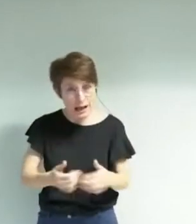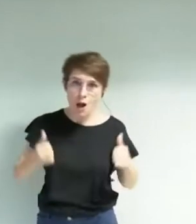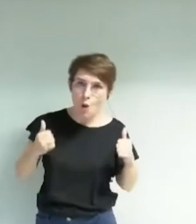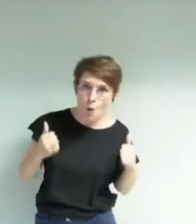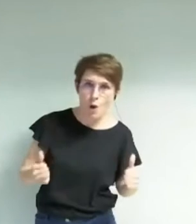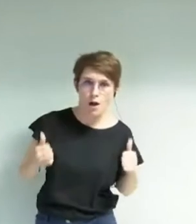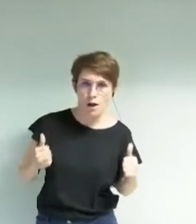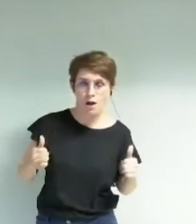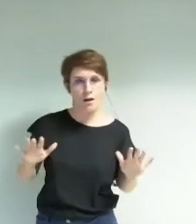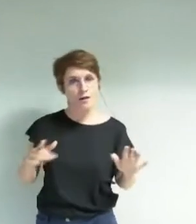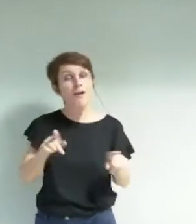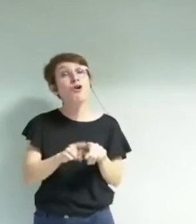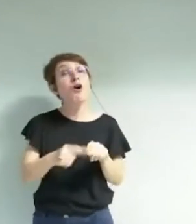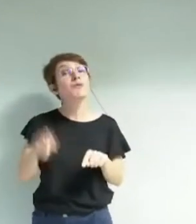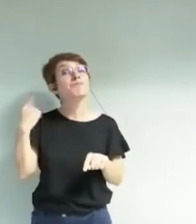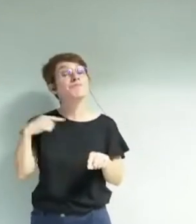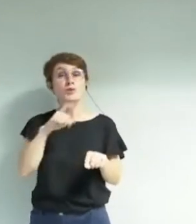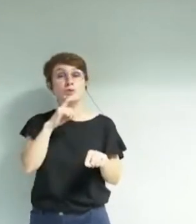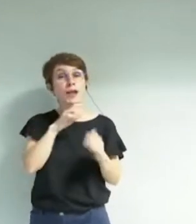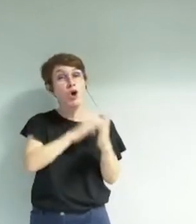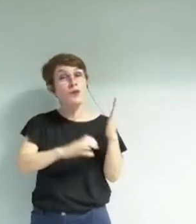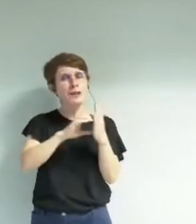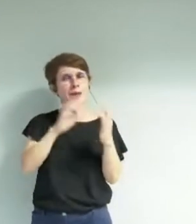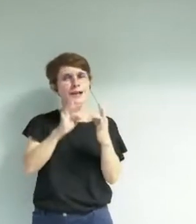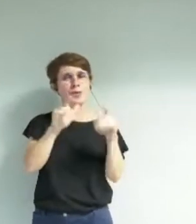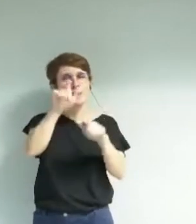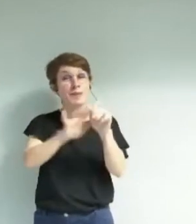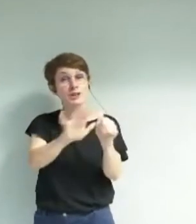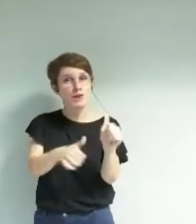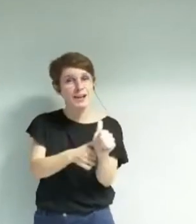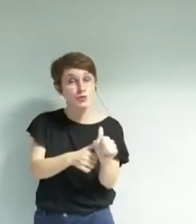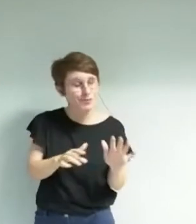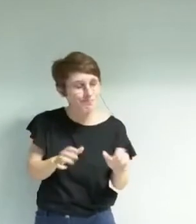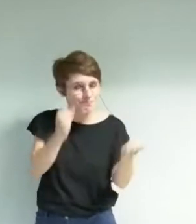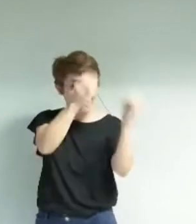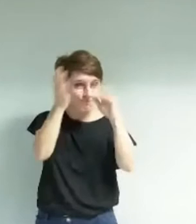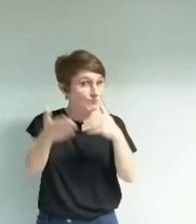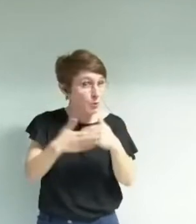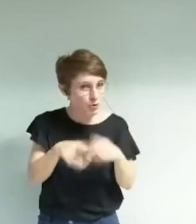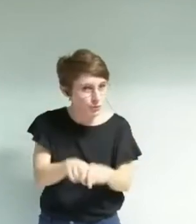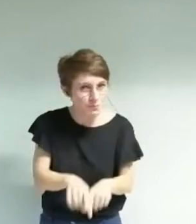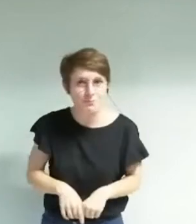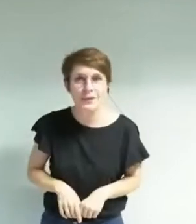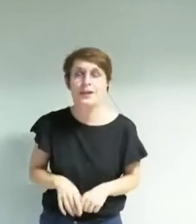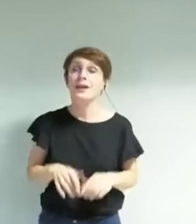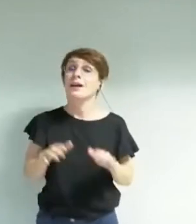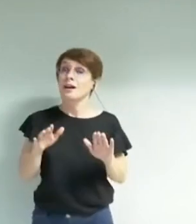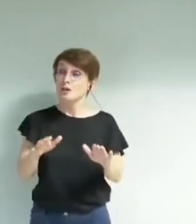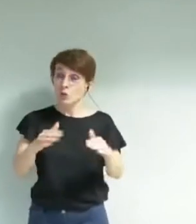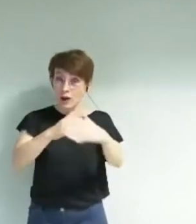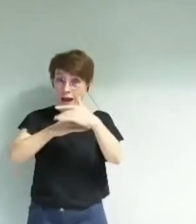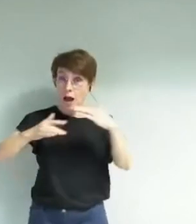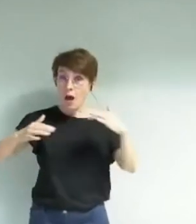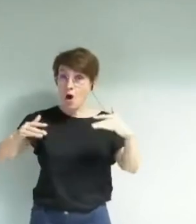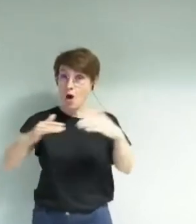penser tout à l'heure à la délibération sur les adjoints. Alors voilà, on voit bien que cette ambiance n'est pas du tout celle que vous